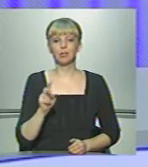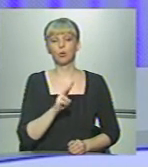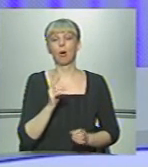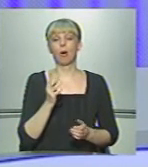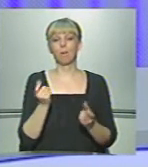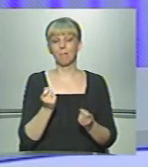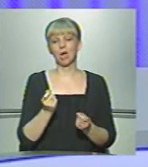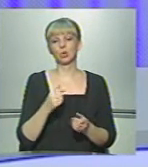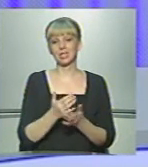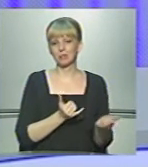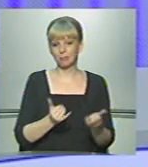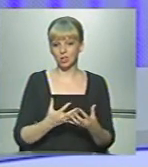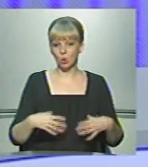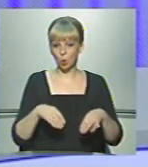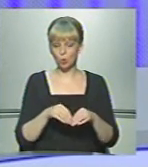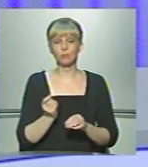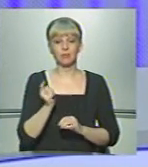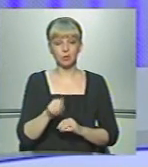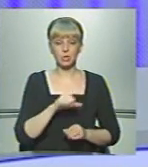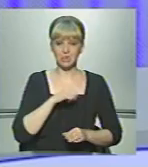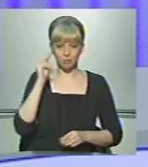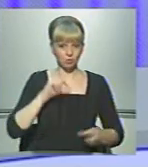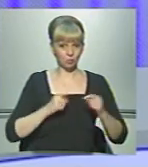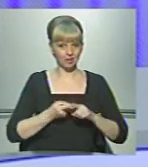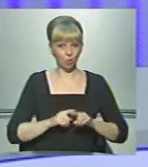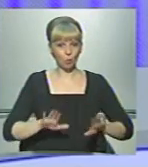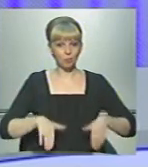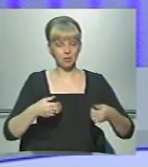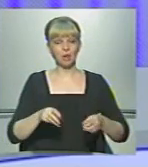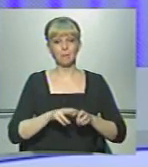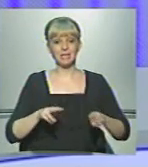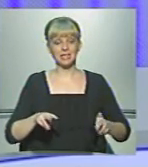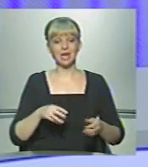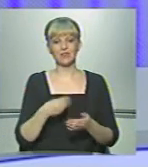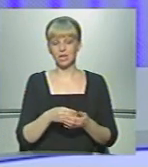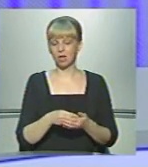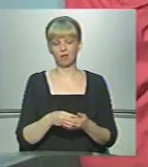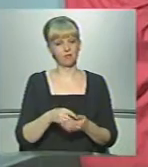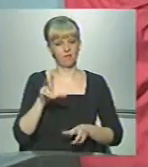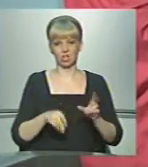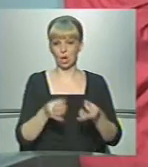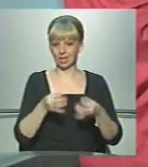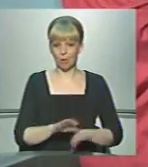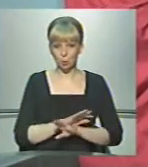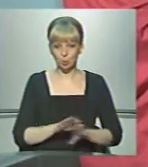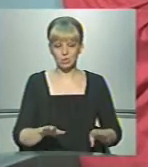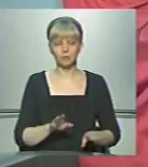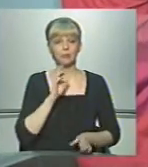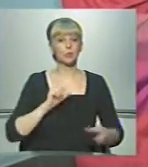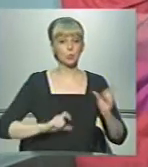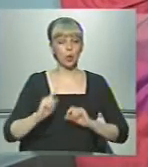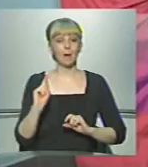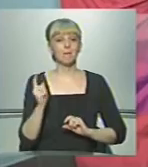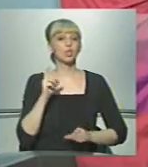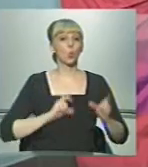малозабезпечених родин. Водночас самі студенти таку ініціативу Мінфіну вважають неприпустимою. Студентка Оксана